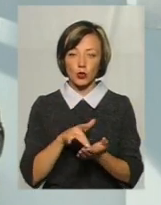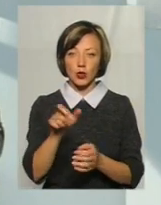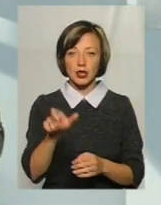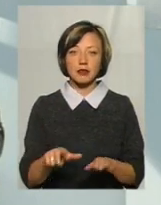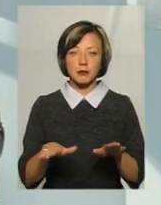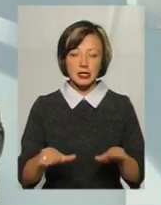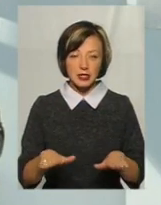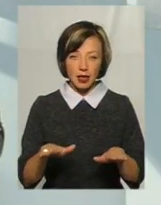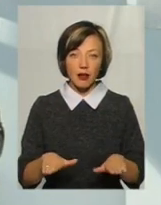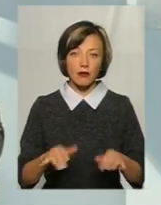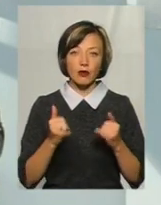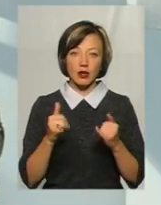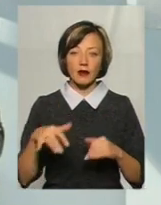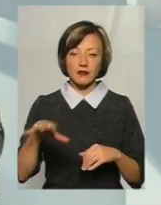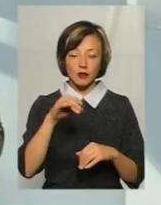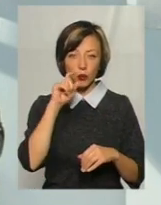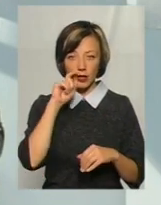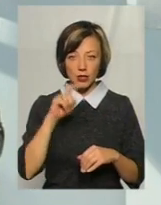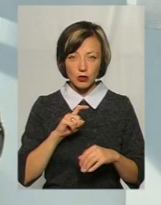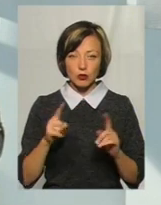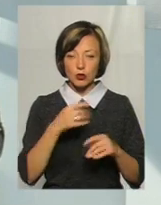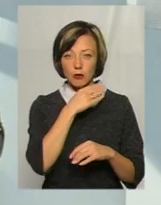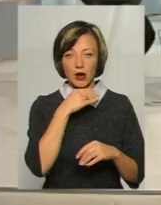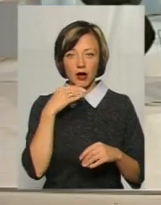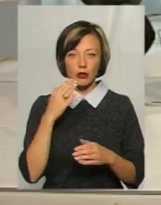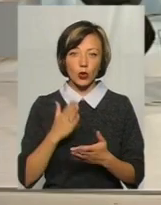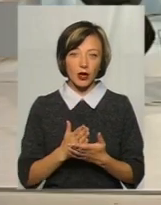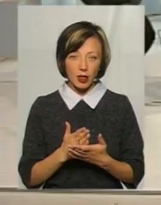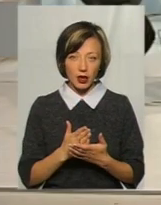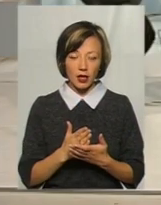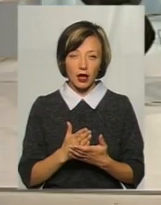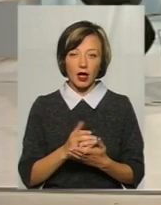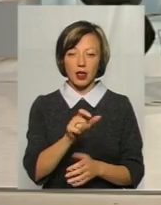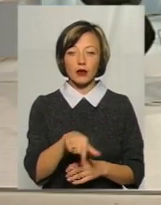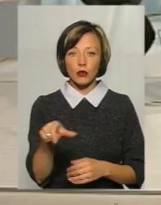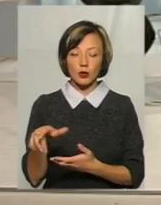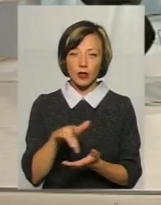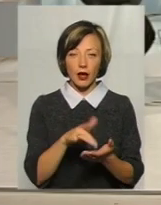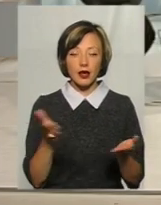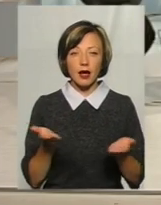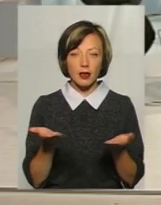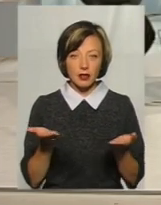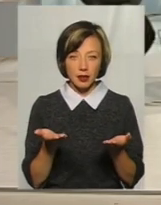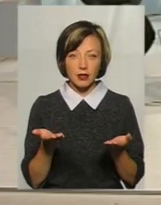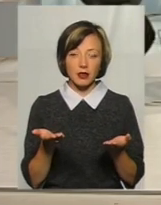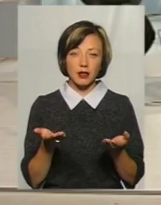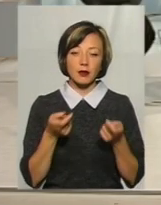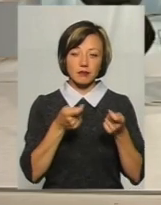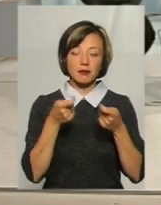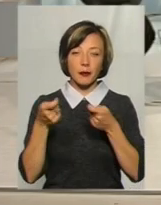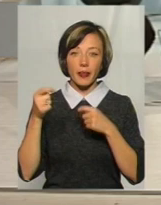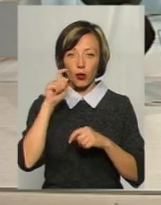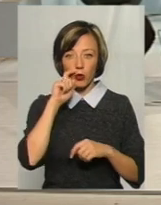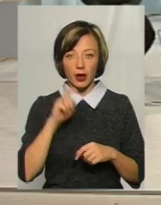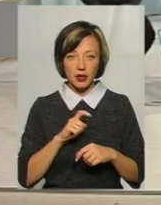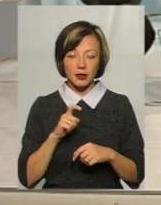для всеукраїнського. Тому що багато є мандрівників, які подорожують Україною.